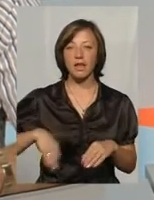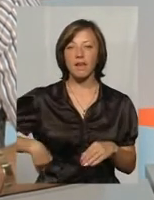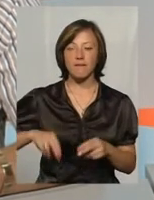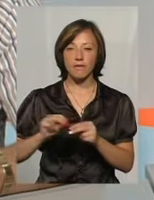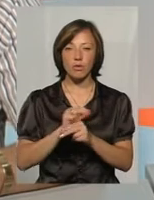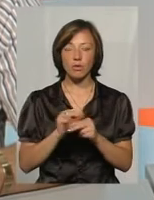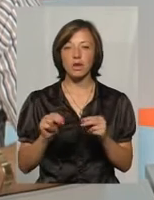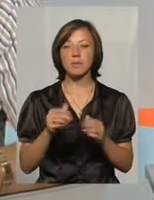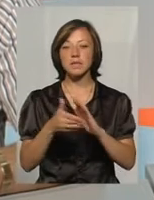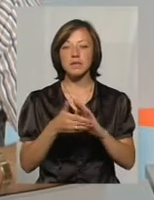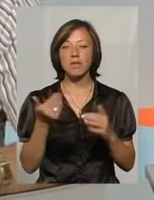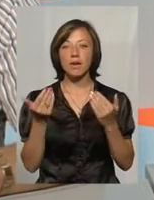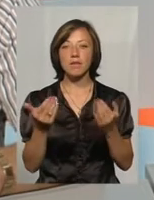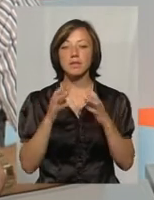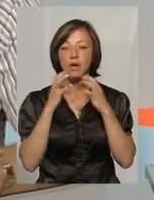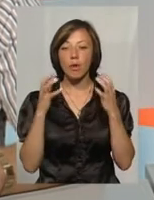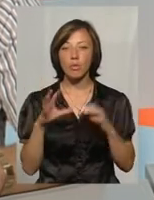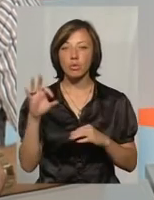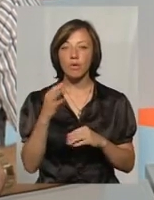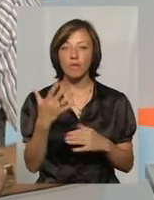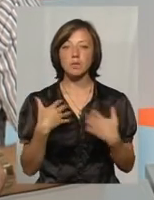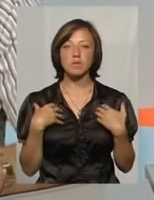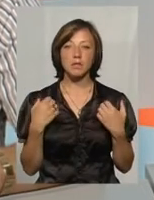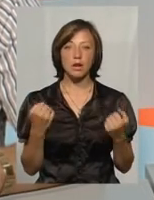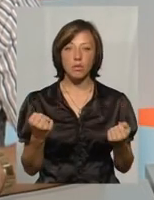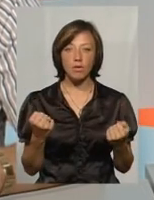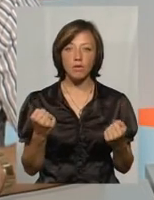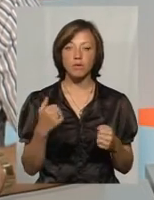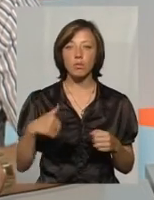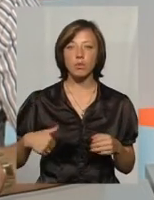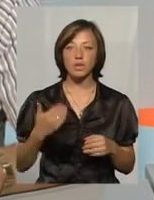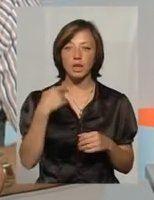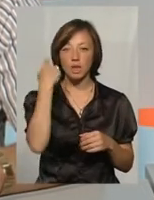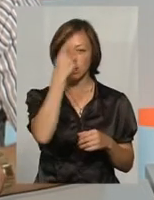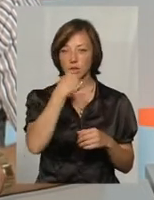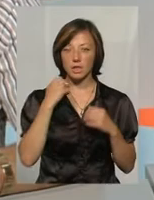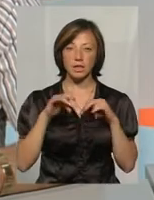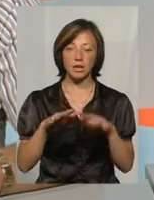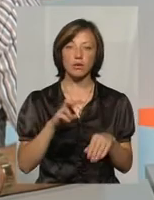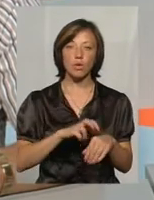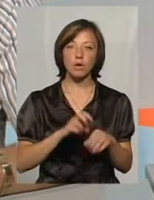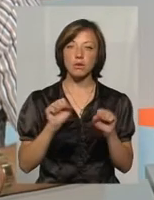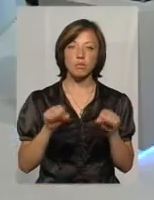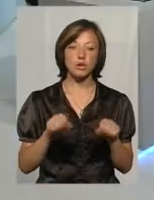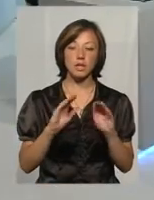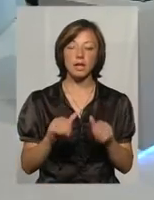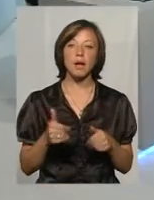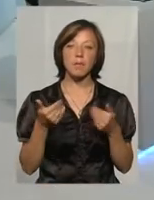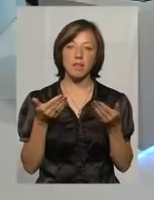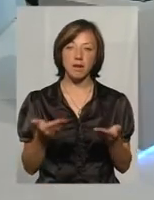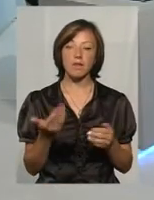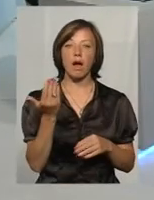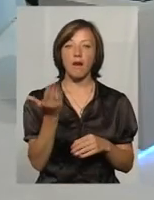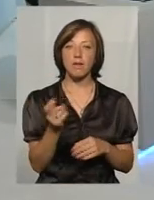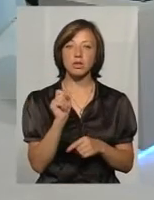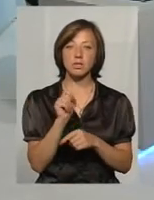що забота о здоров'ю вашей почки – це ваше личне дело. Доктор може только рекомендувати, а